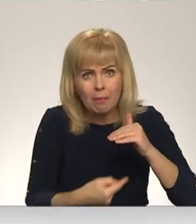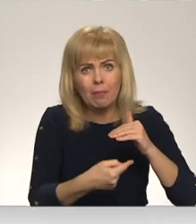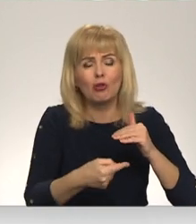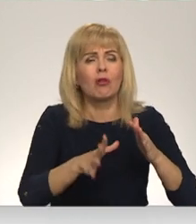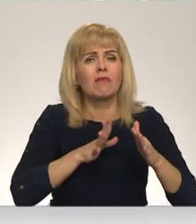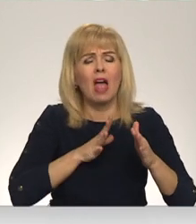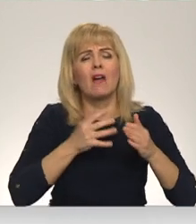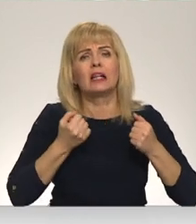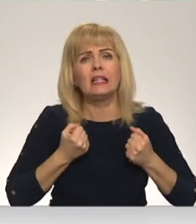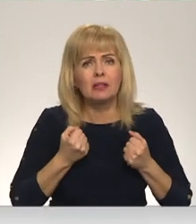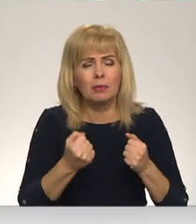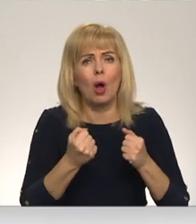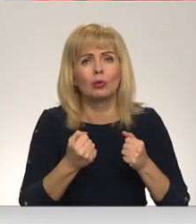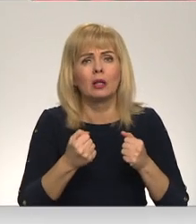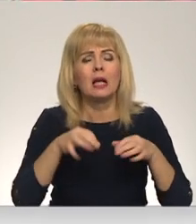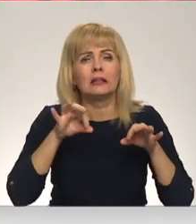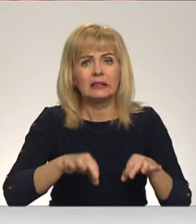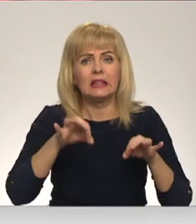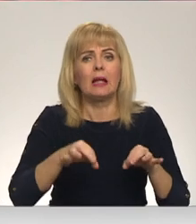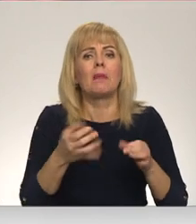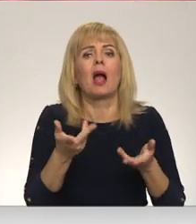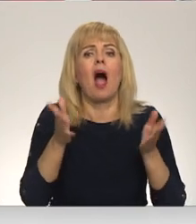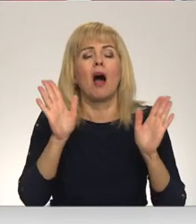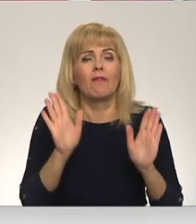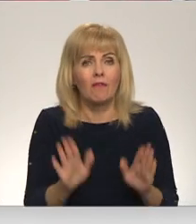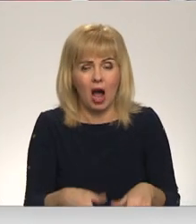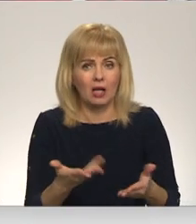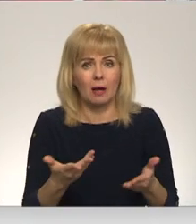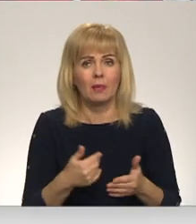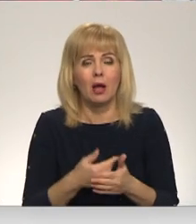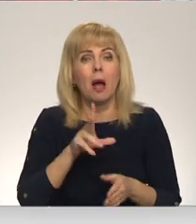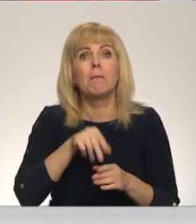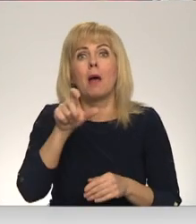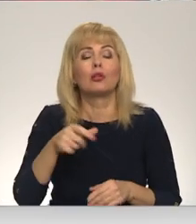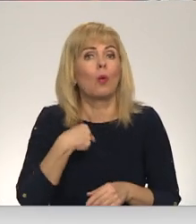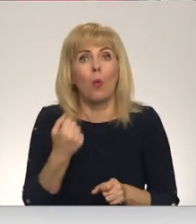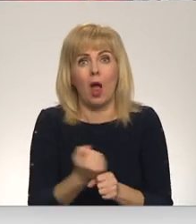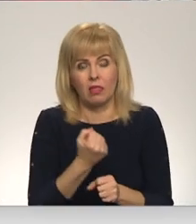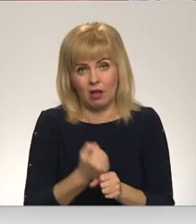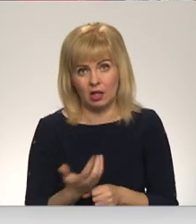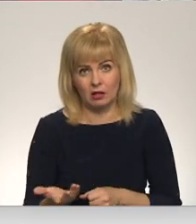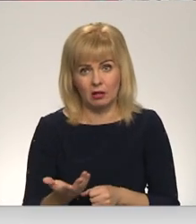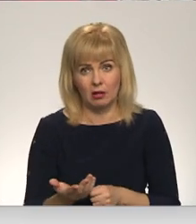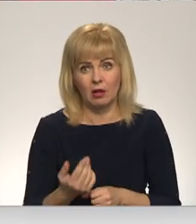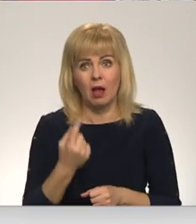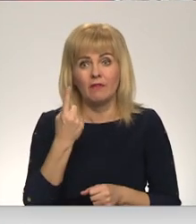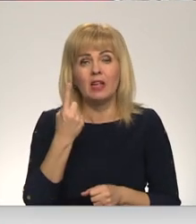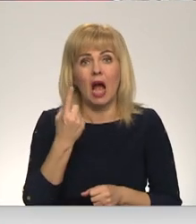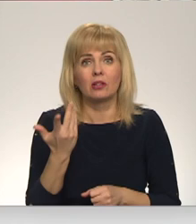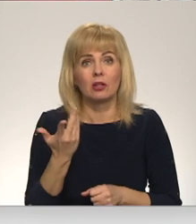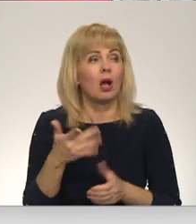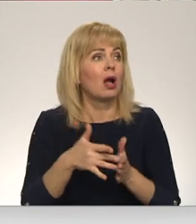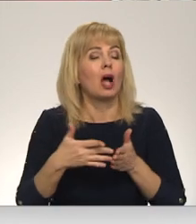neizbraucams sitamies, kā varam. Ko mēs pensēnā arī darītu, te bija pār kādu